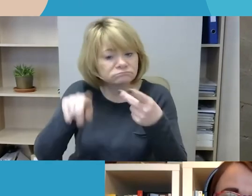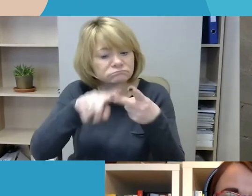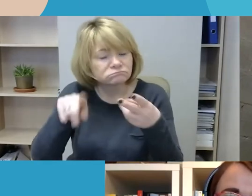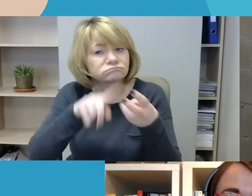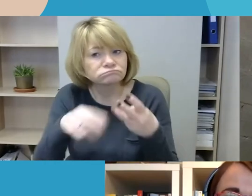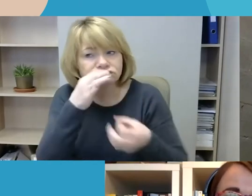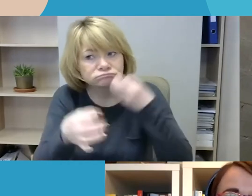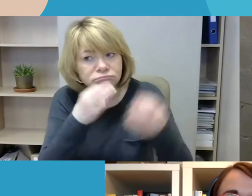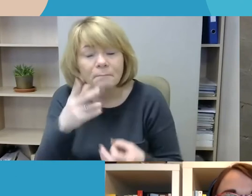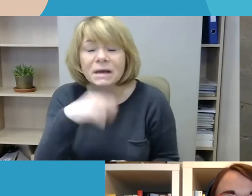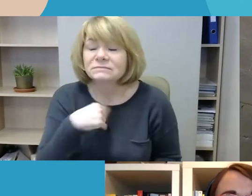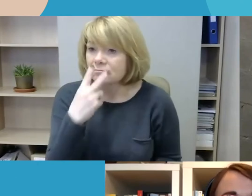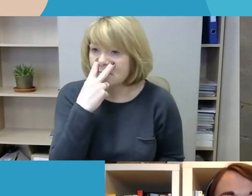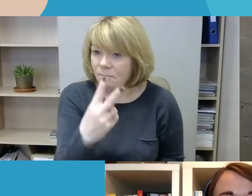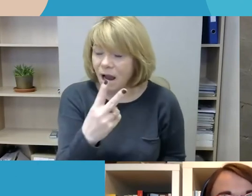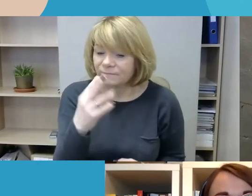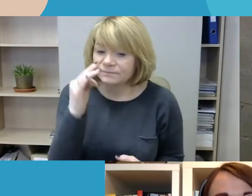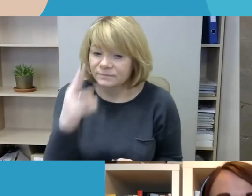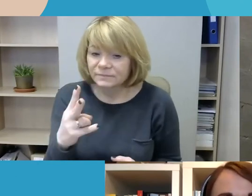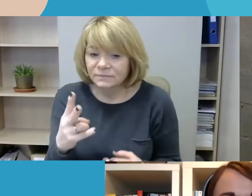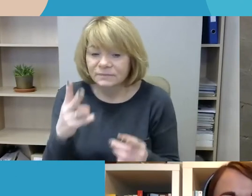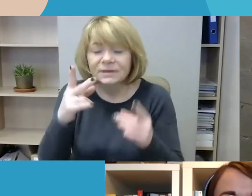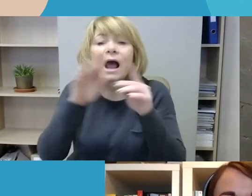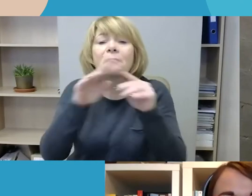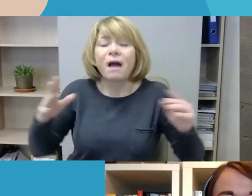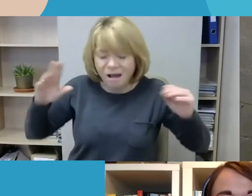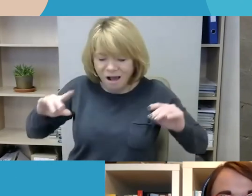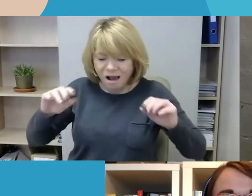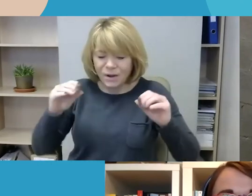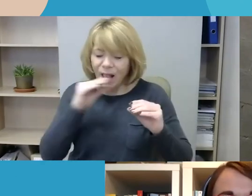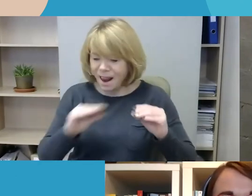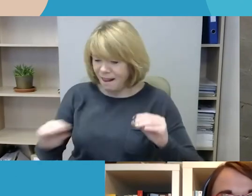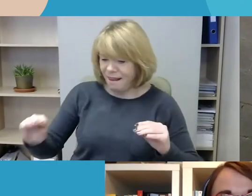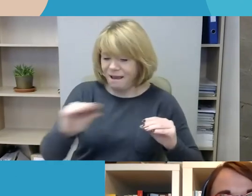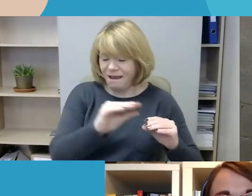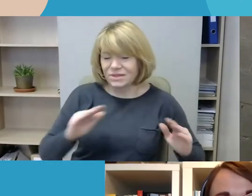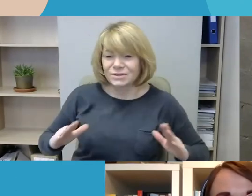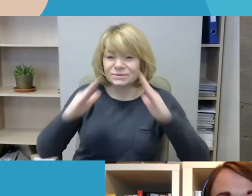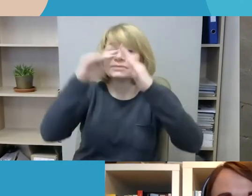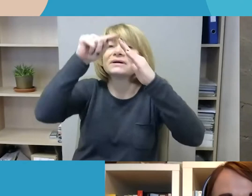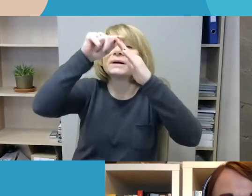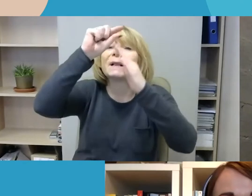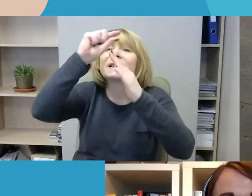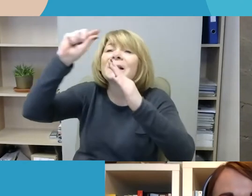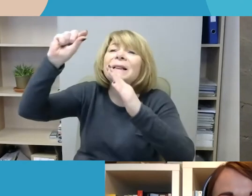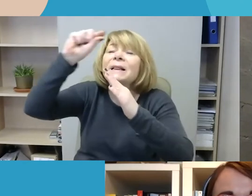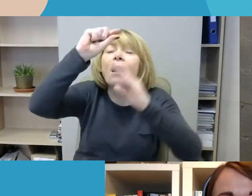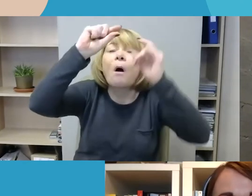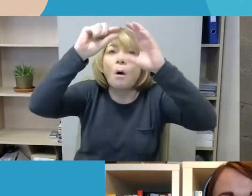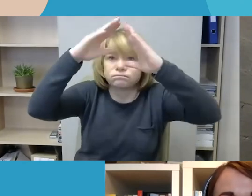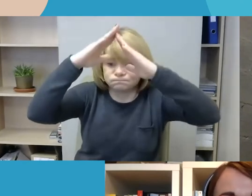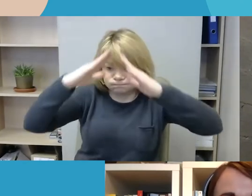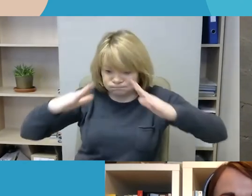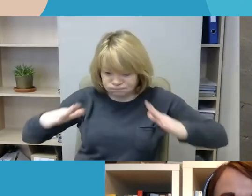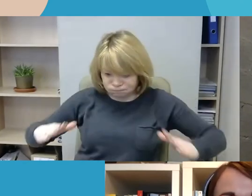tikrai tik pačią aizbergo viršūnę ir visiškai mažą dalį nepygantos nuskaltimų patenkančių į